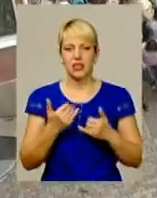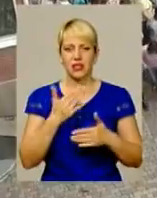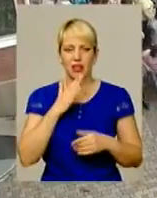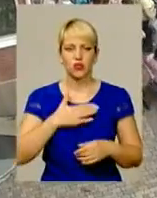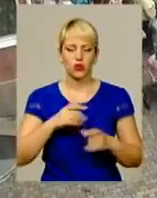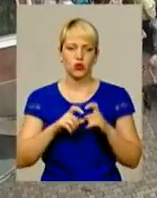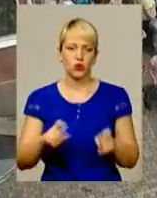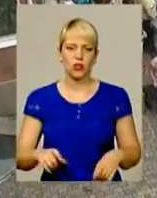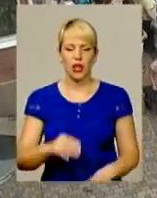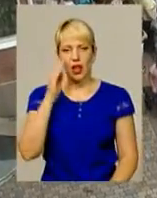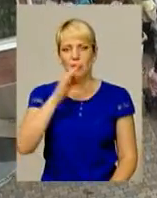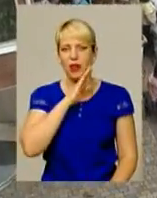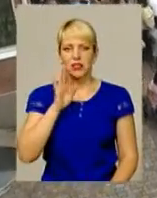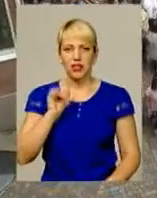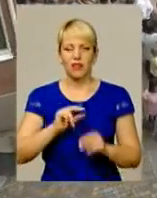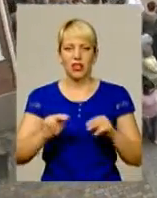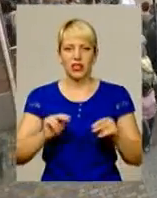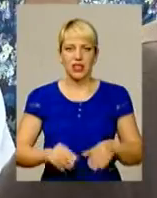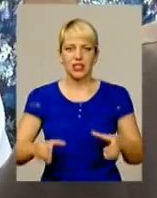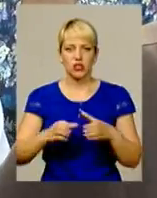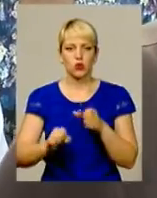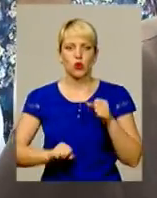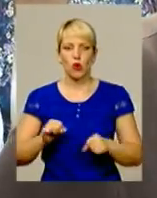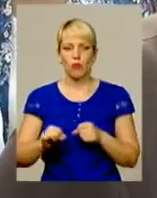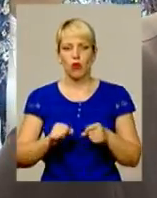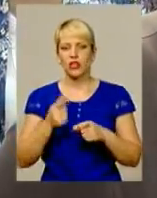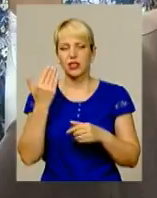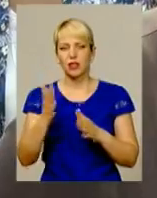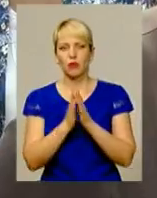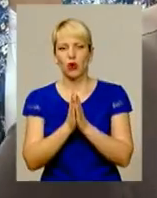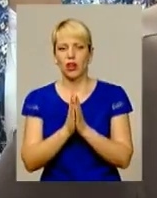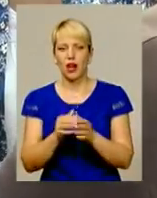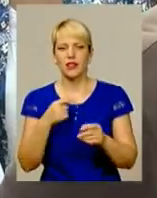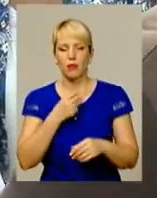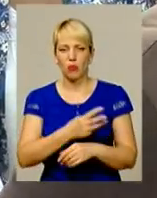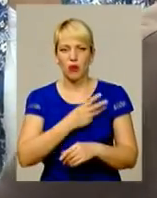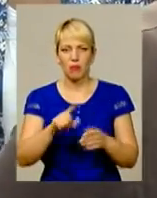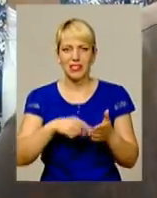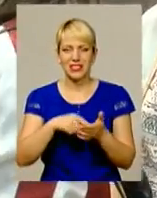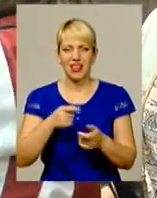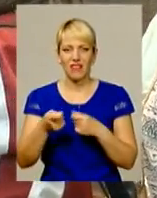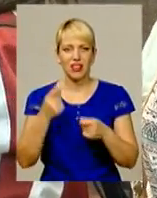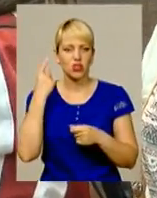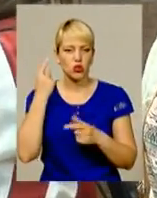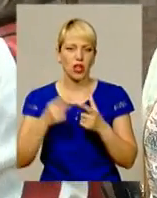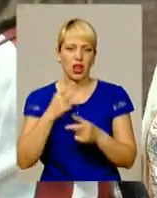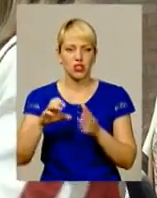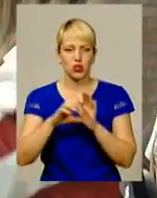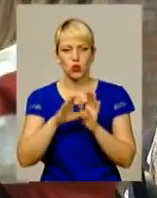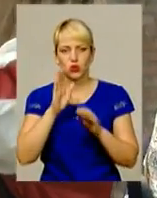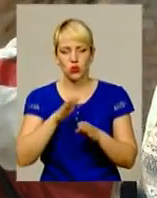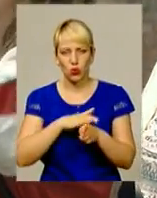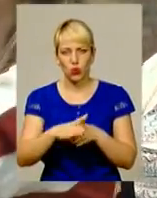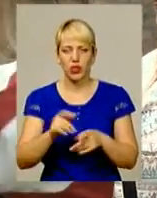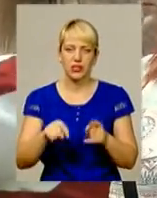школи. І батьки, і викладацький склад обурені. Кажуть, їхнє прохання та побажання міська влада чула, а от чи дослухається –